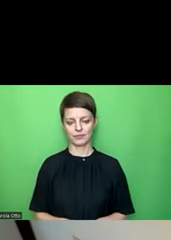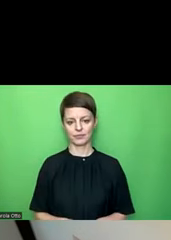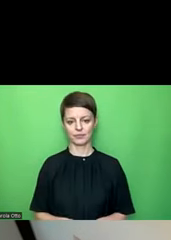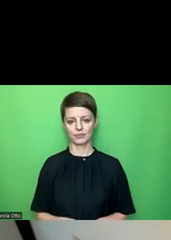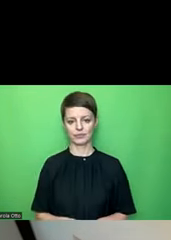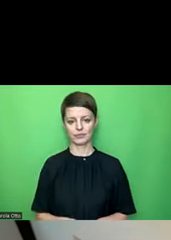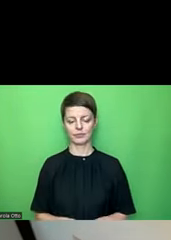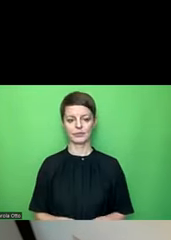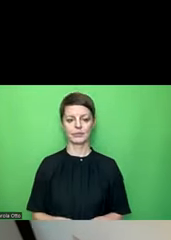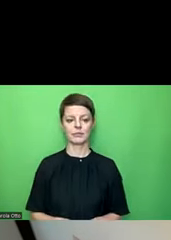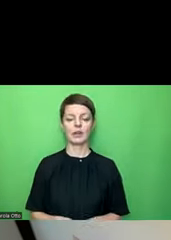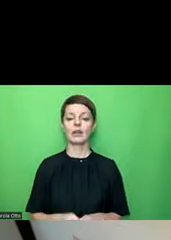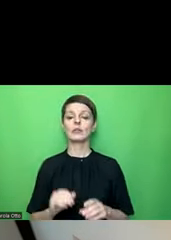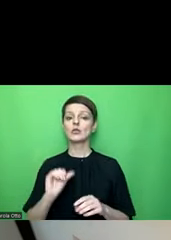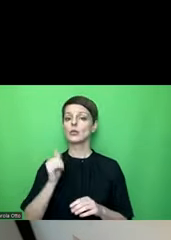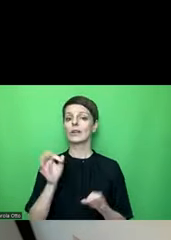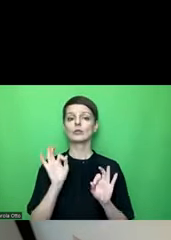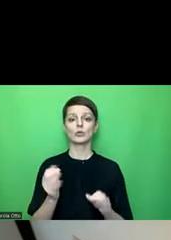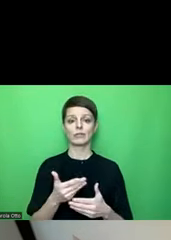wäre es natürlich gut, ich würde mal diese